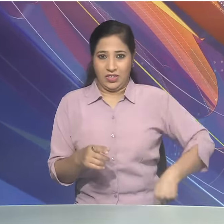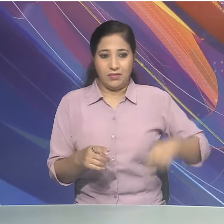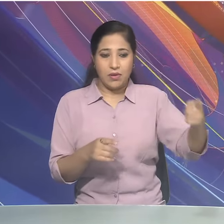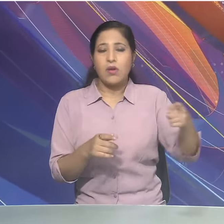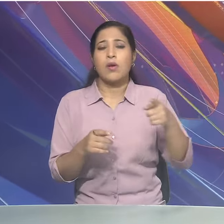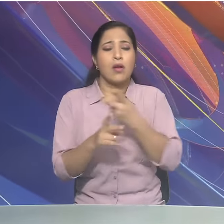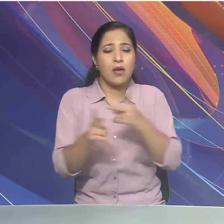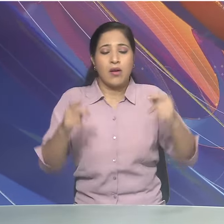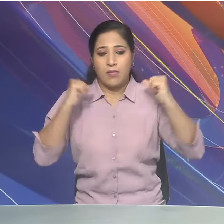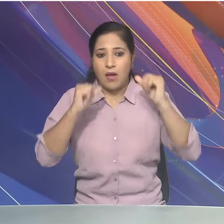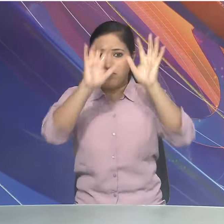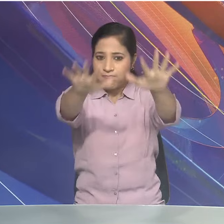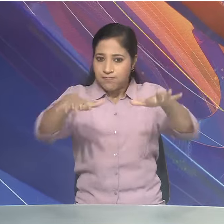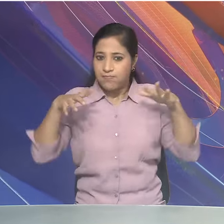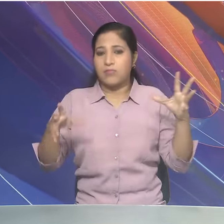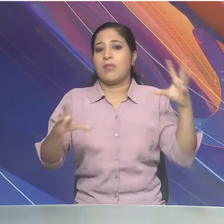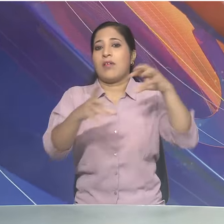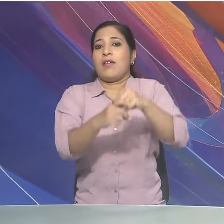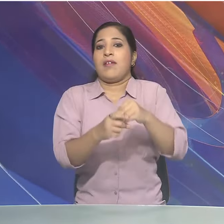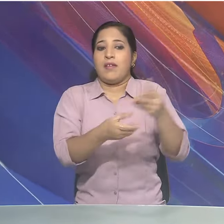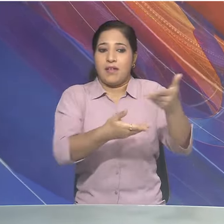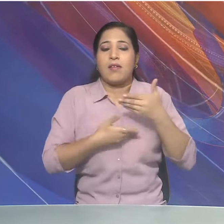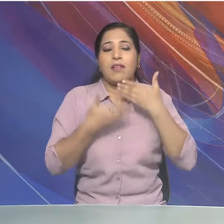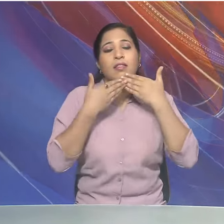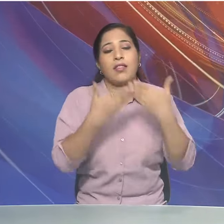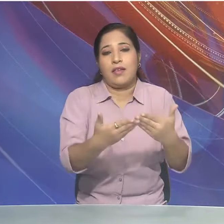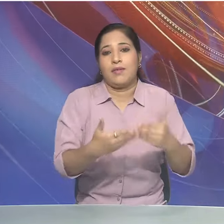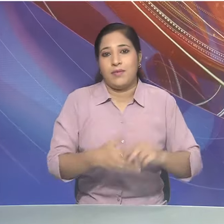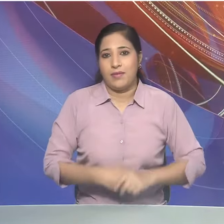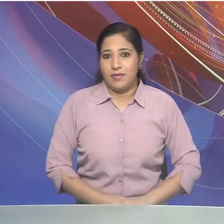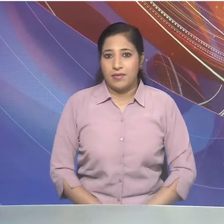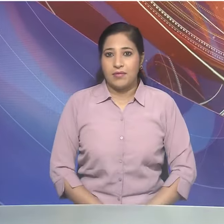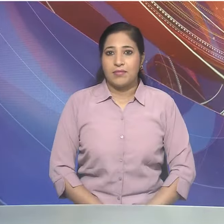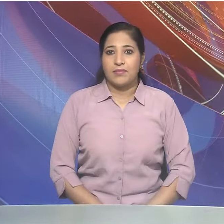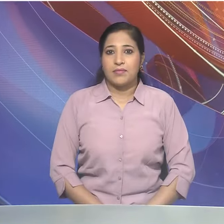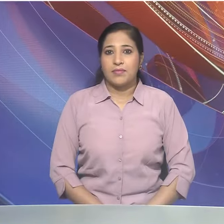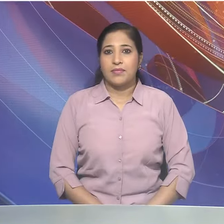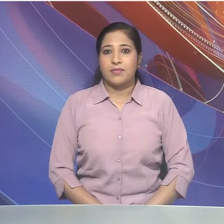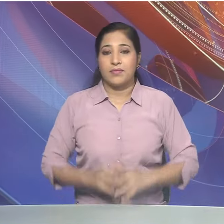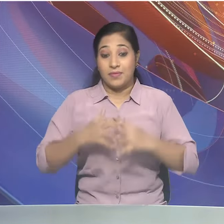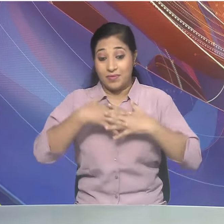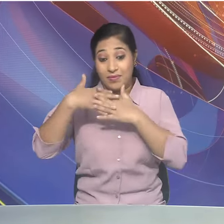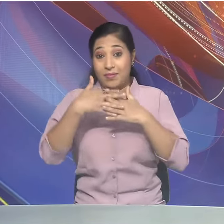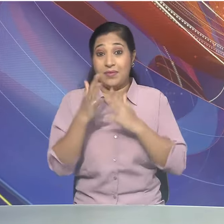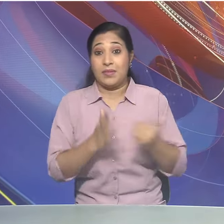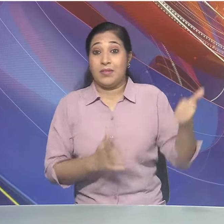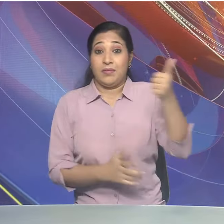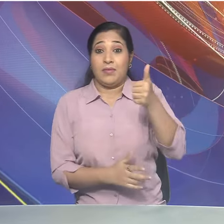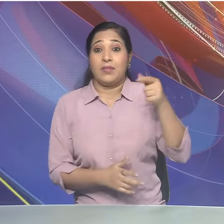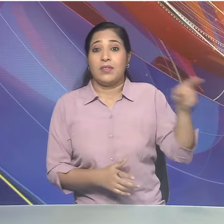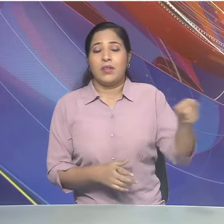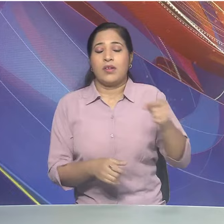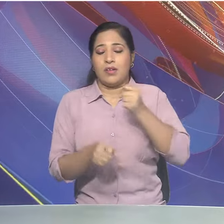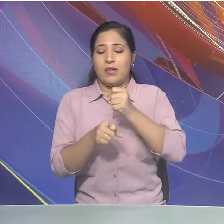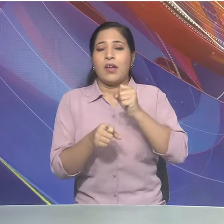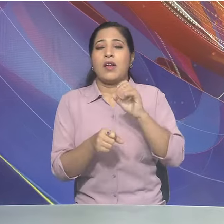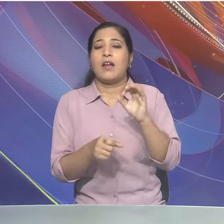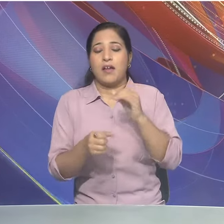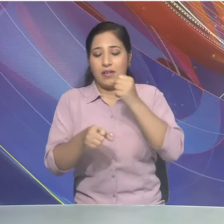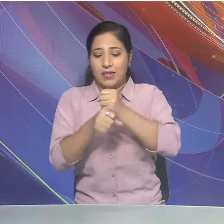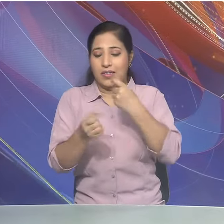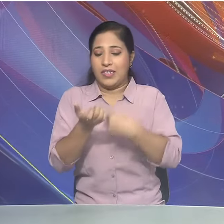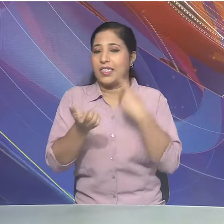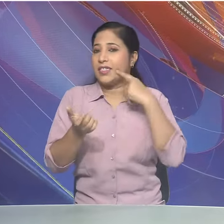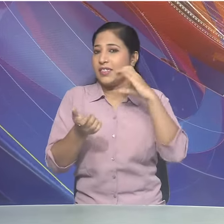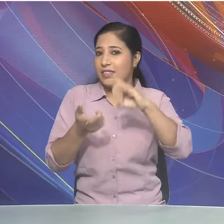बेरबॉक को बैठक में भाग लेने के लिए धन्यवाद दिया विदेश मंत्री डॉक्टर एस जैशंकर ने ग्रीस के अपने